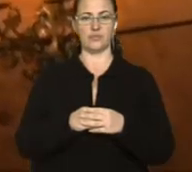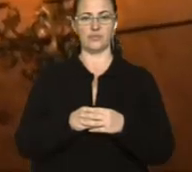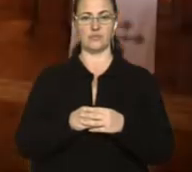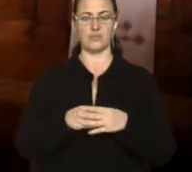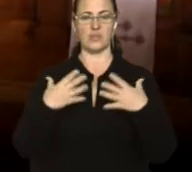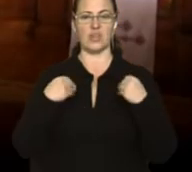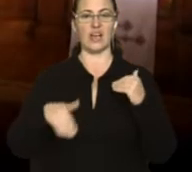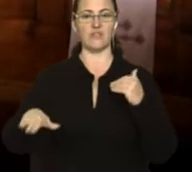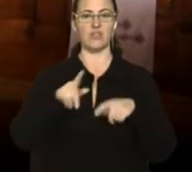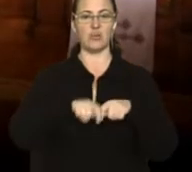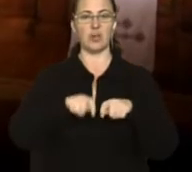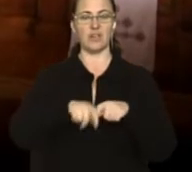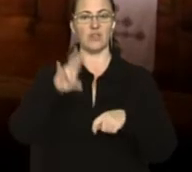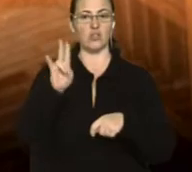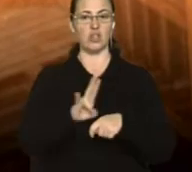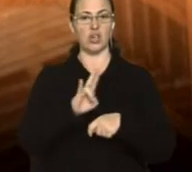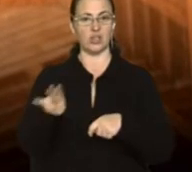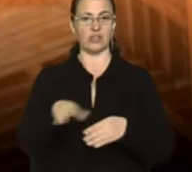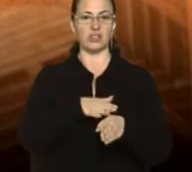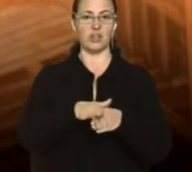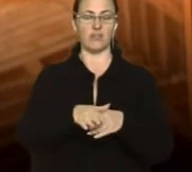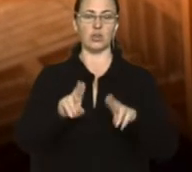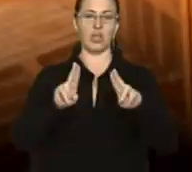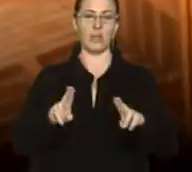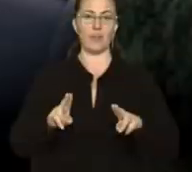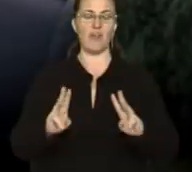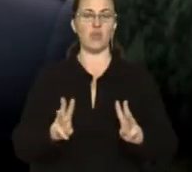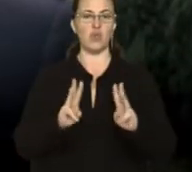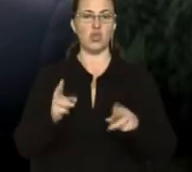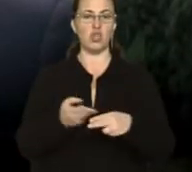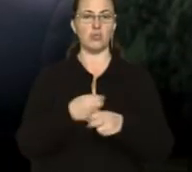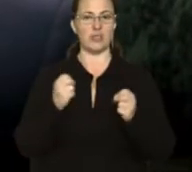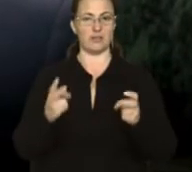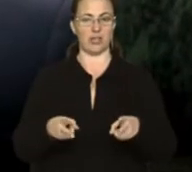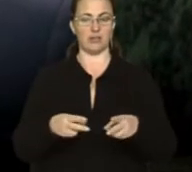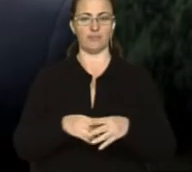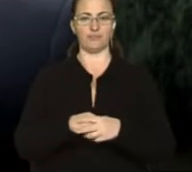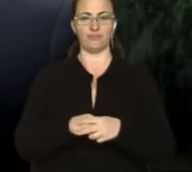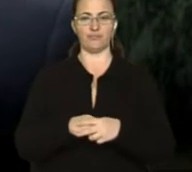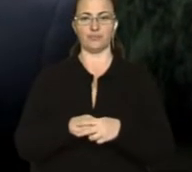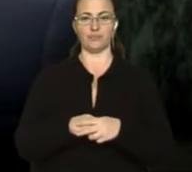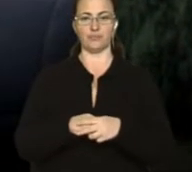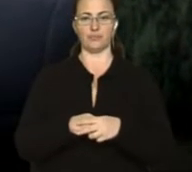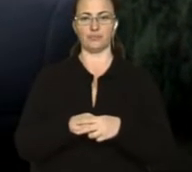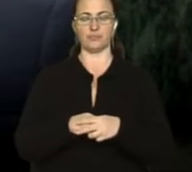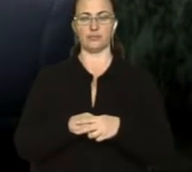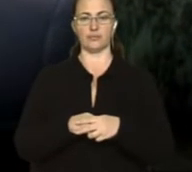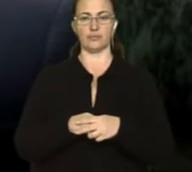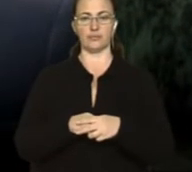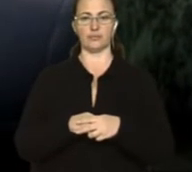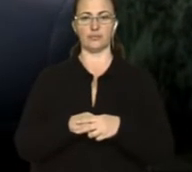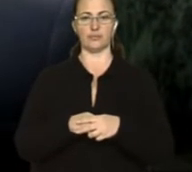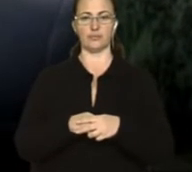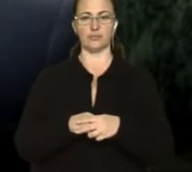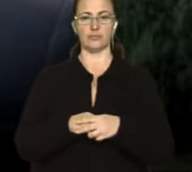На Львівщині перевіряють церкви на дотримання правил пожежної безпеки. Основними порушеннями це є відсутність грозозахисту від